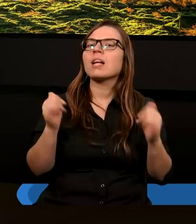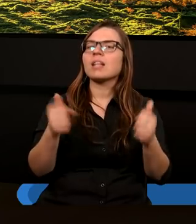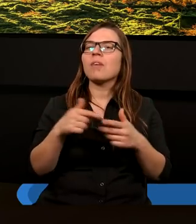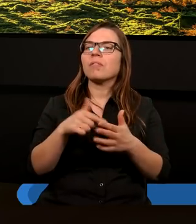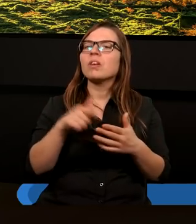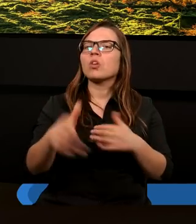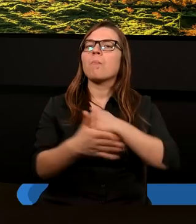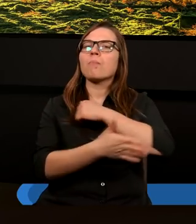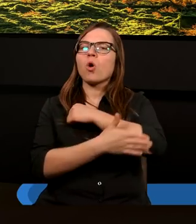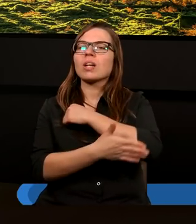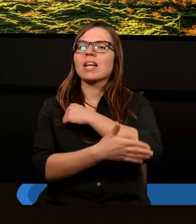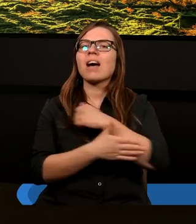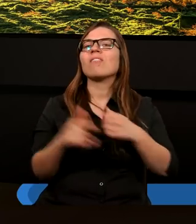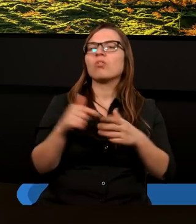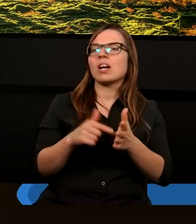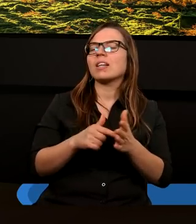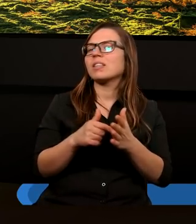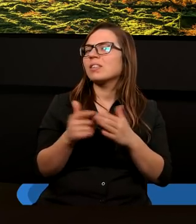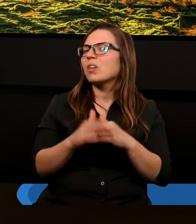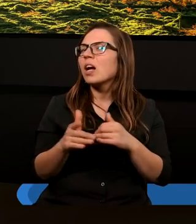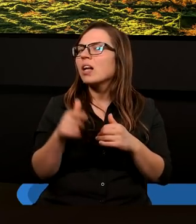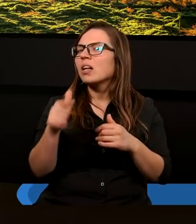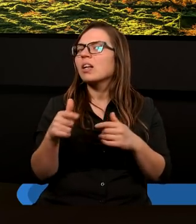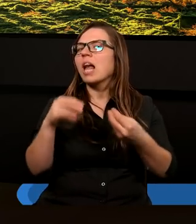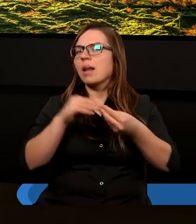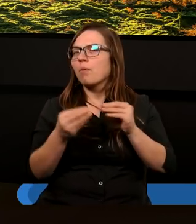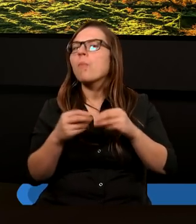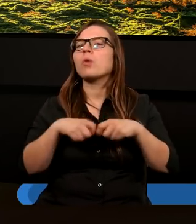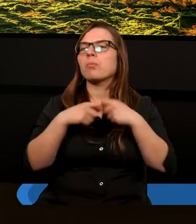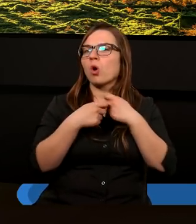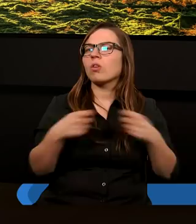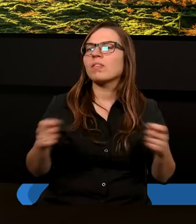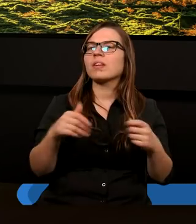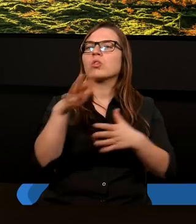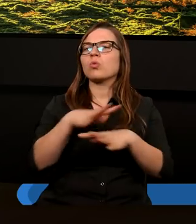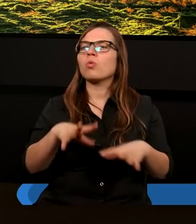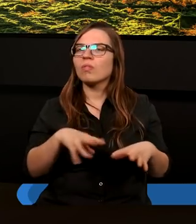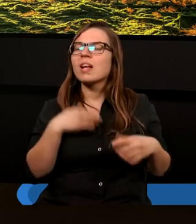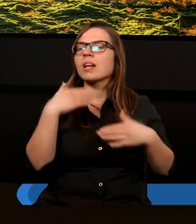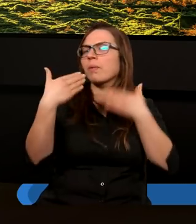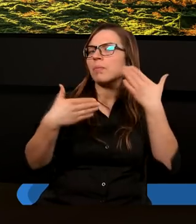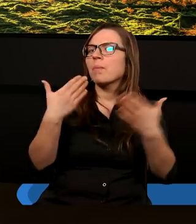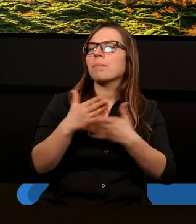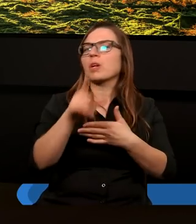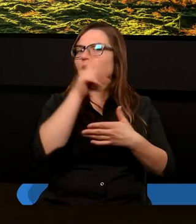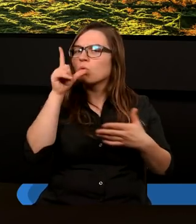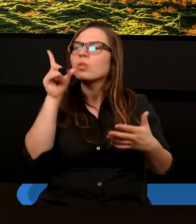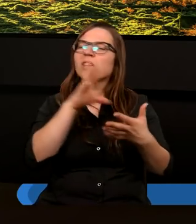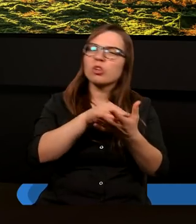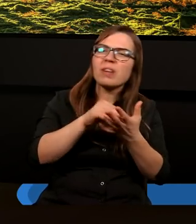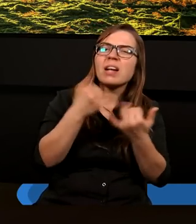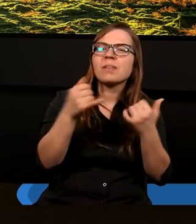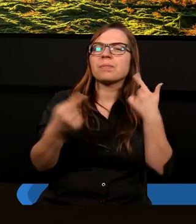podstawą właśnie do tego, żeby ten problem rozwiązać. Jak Duch Święty przemawia przez ludzi, przez ich doświadczenia,